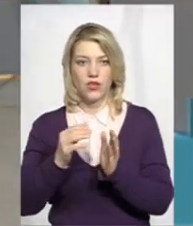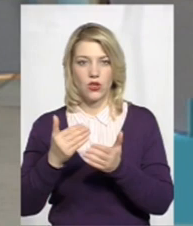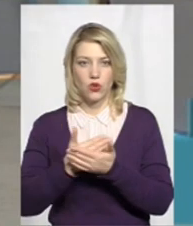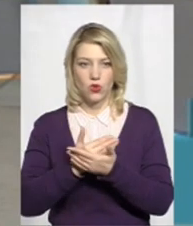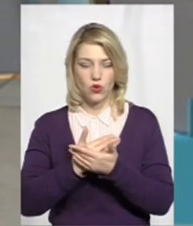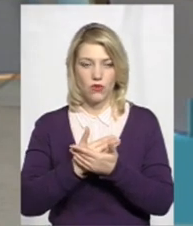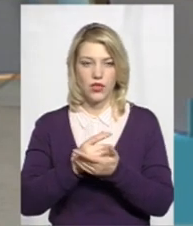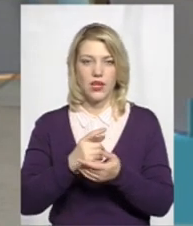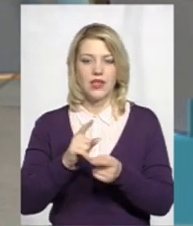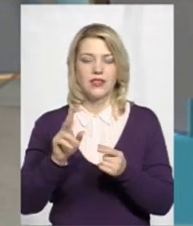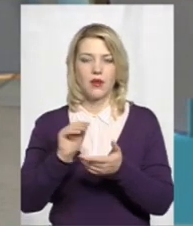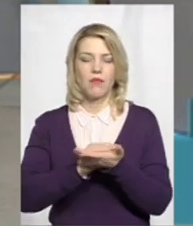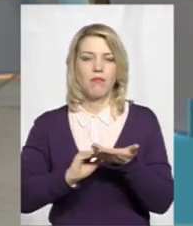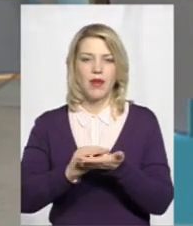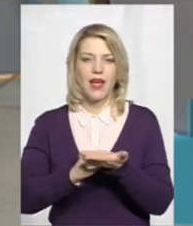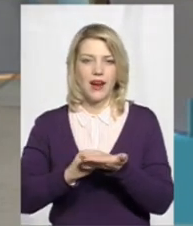переукладання.